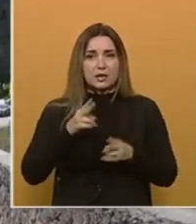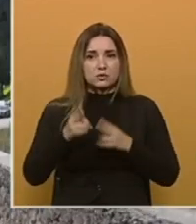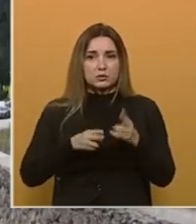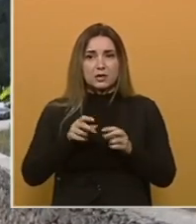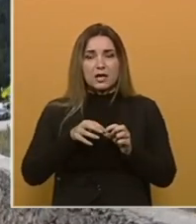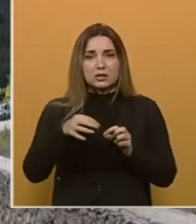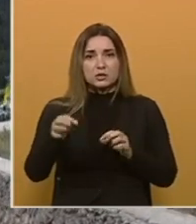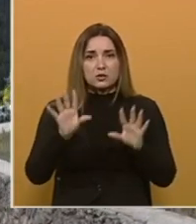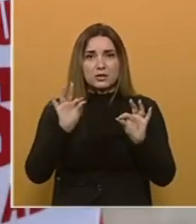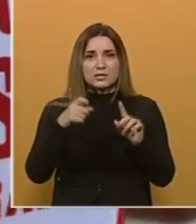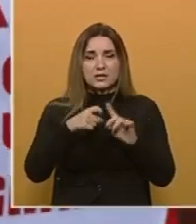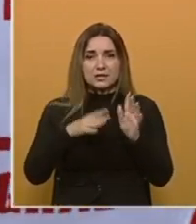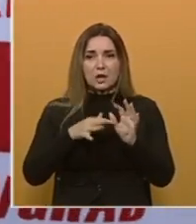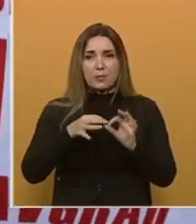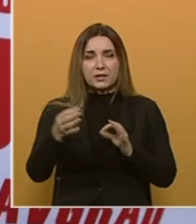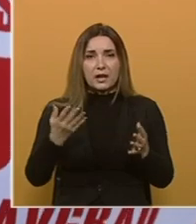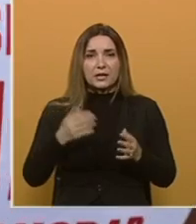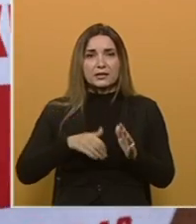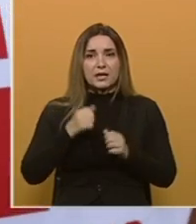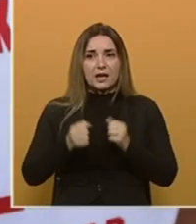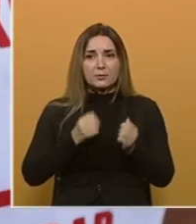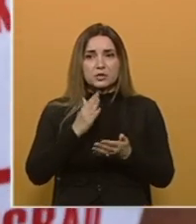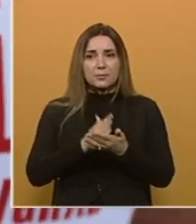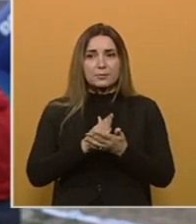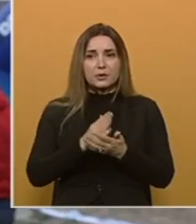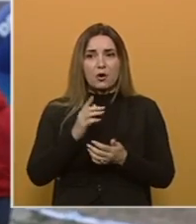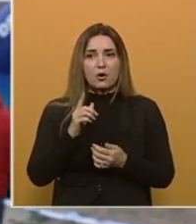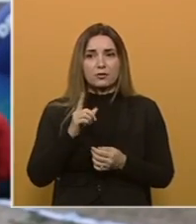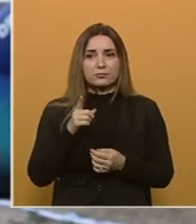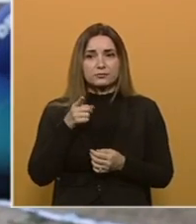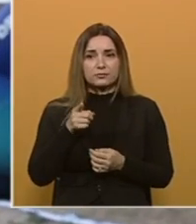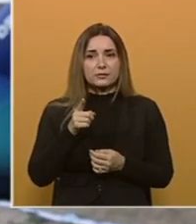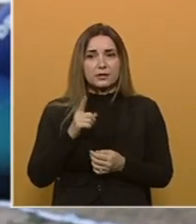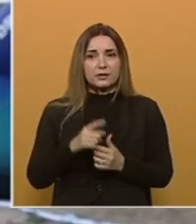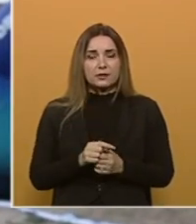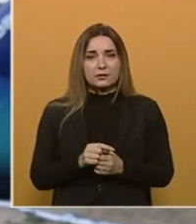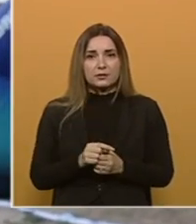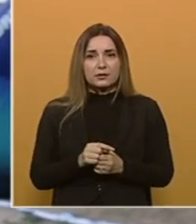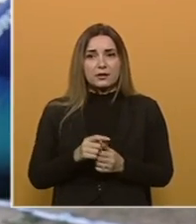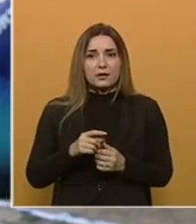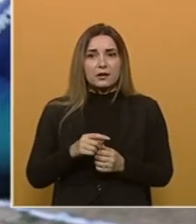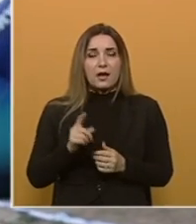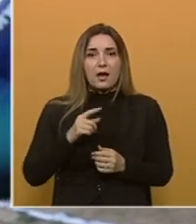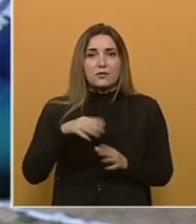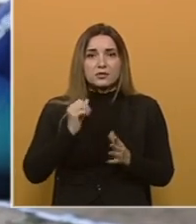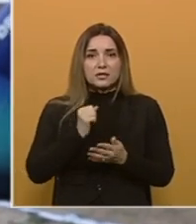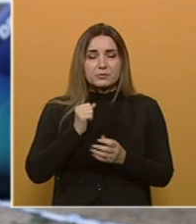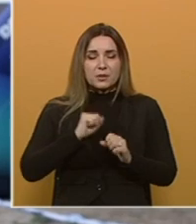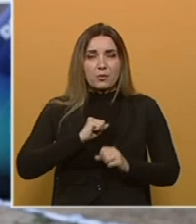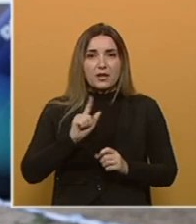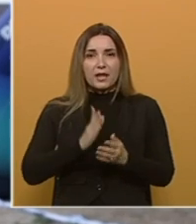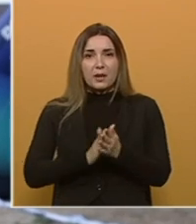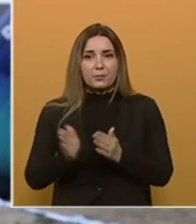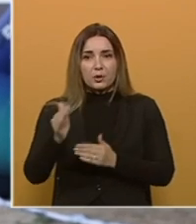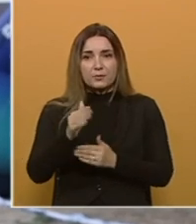onu u dužini od 10 kilometara gdje je najbrži bio Livnjak Ilija Jukić. Ono bi najviše se bojio da ne promašio, jer ovo je